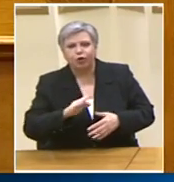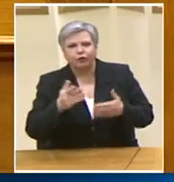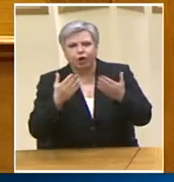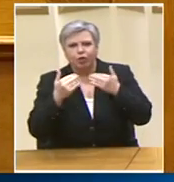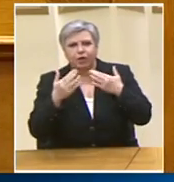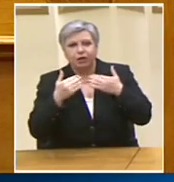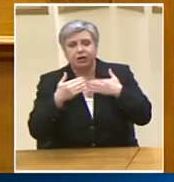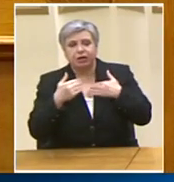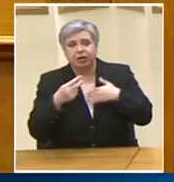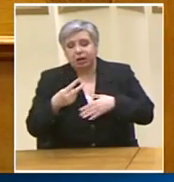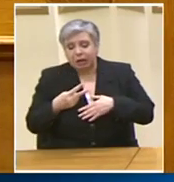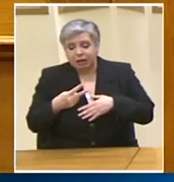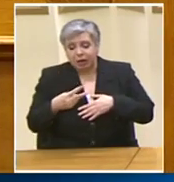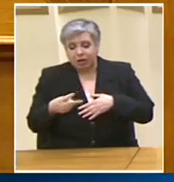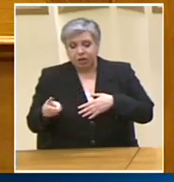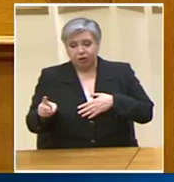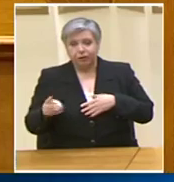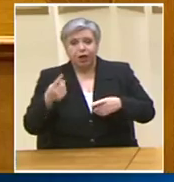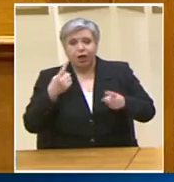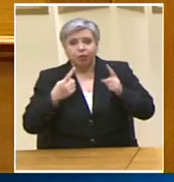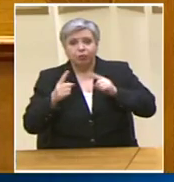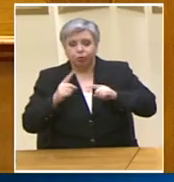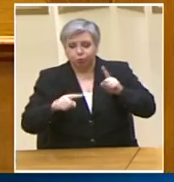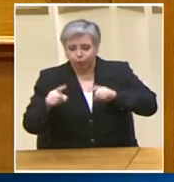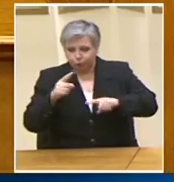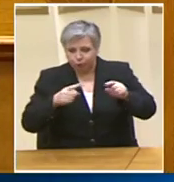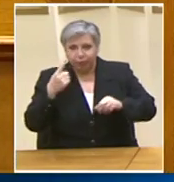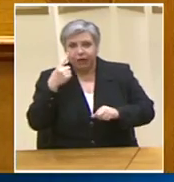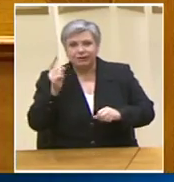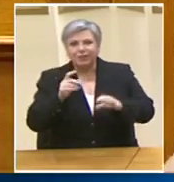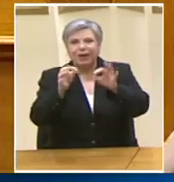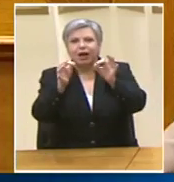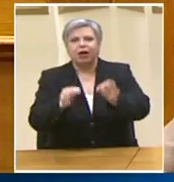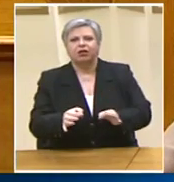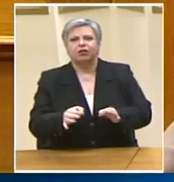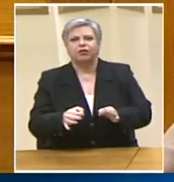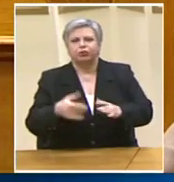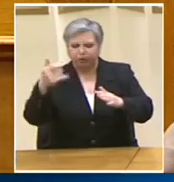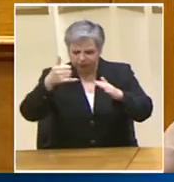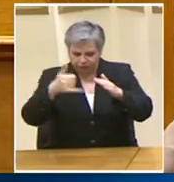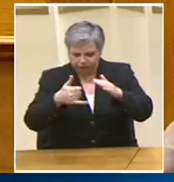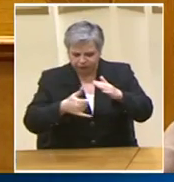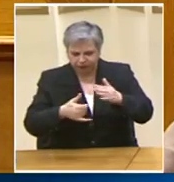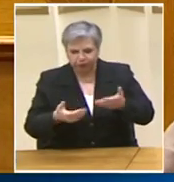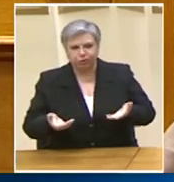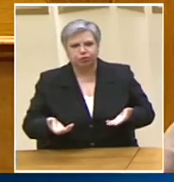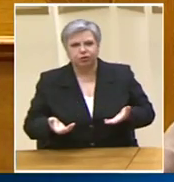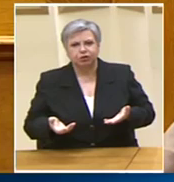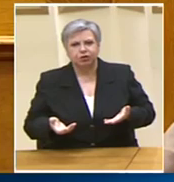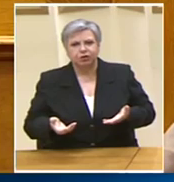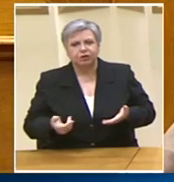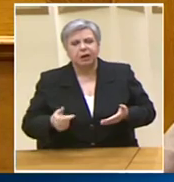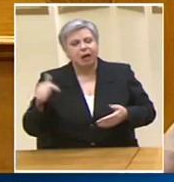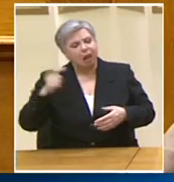Δεν τον ξέρω τον άνθρωπο και δεν θέλω να τοποθετηθώ για έναν άνθρωπο που δεν γνωρίζω Ειλικρινά το λέω Ωστόσο αυτό που μου κάνει πολύ